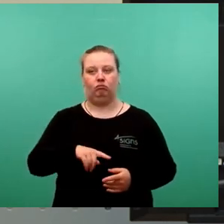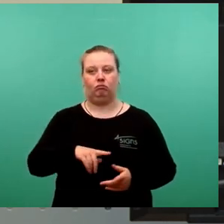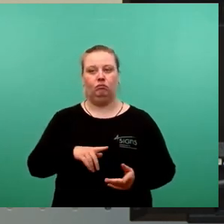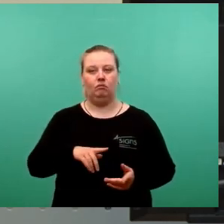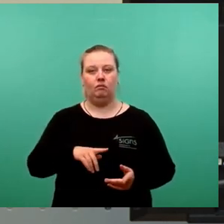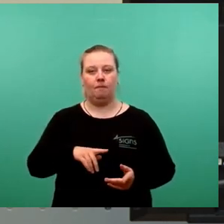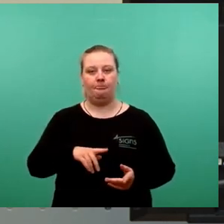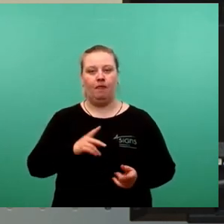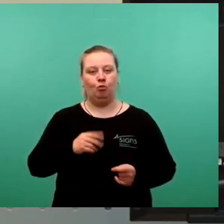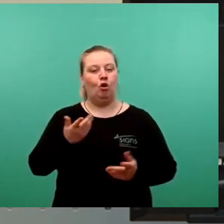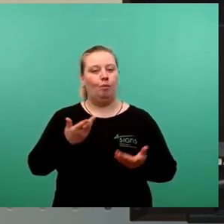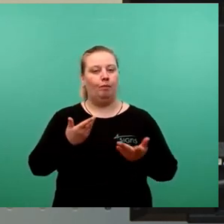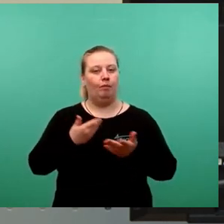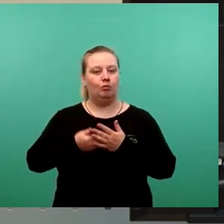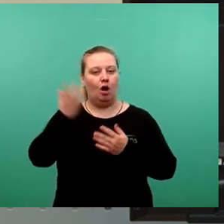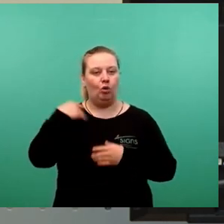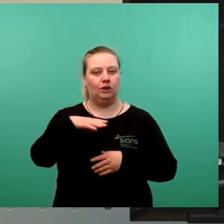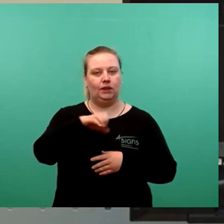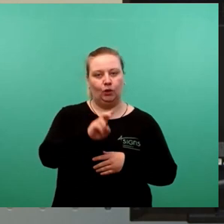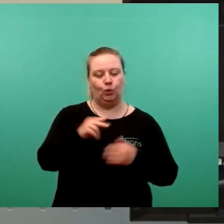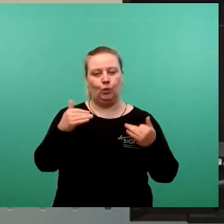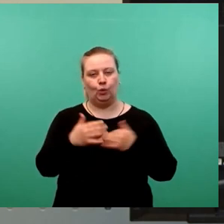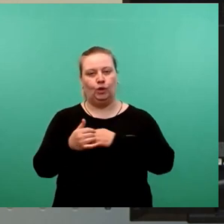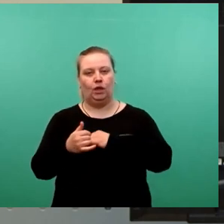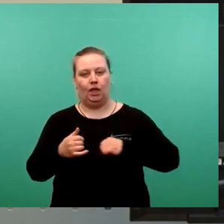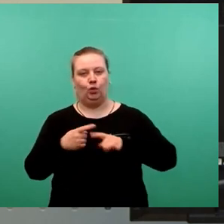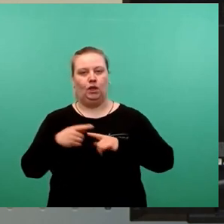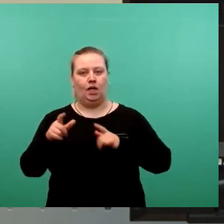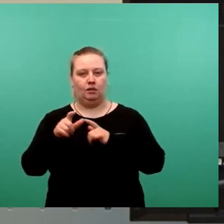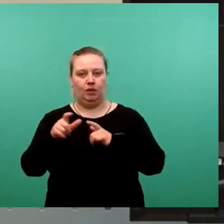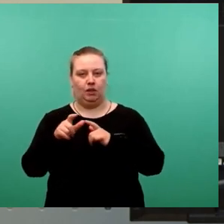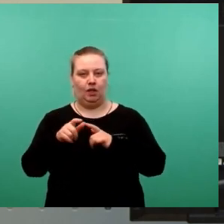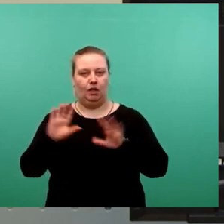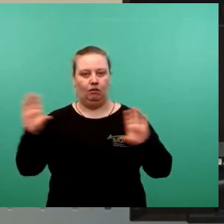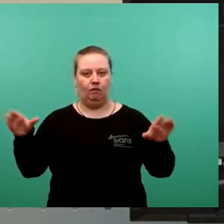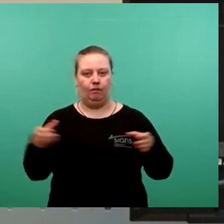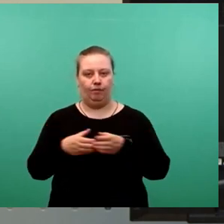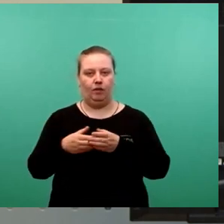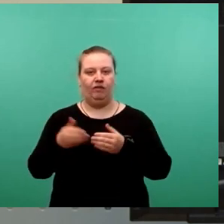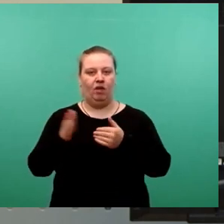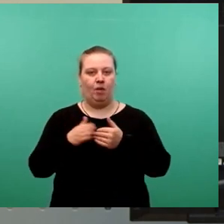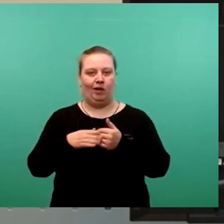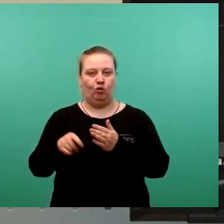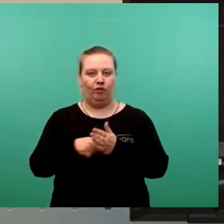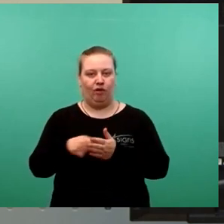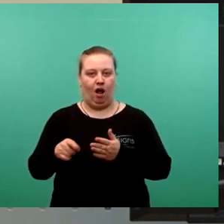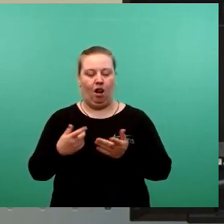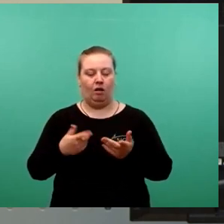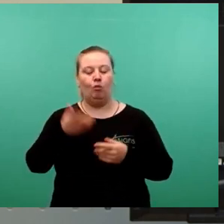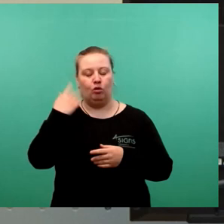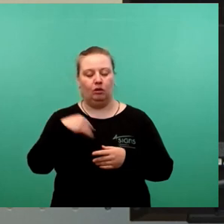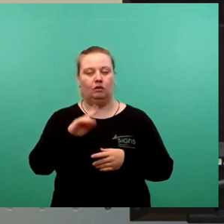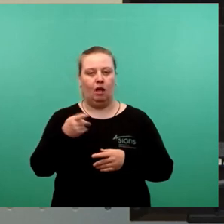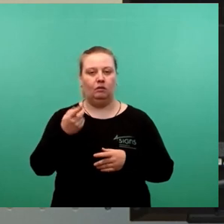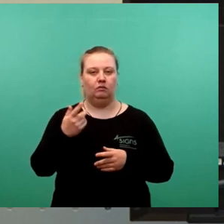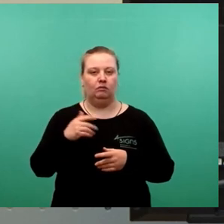dass die Vereinbarung von CDU, Grünen, Linken und SPD bezüglich der Wahl der Beigeordneten spätestens nach dem Ausgang